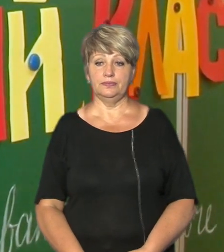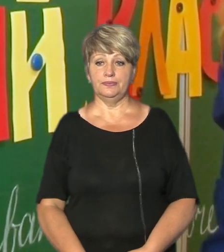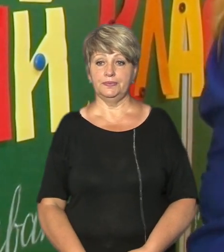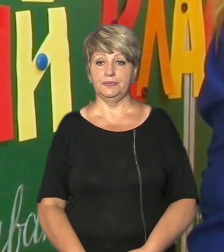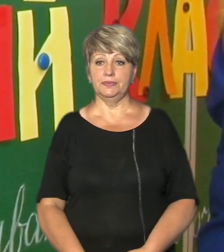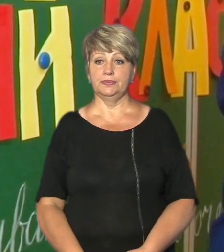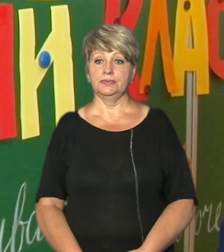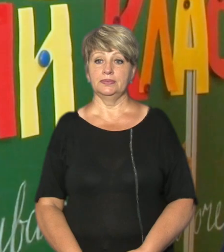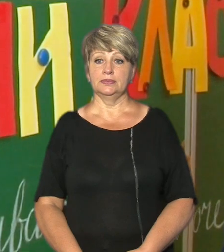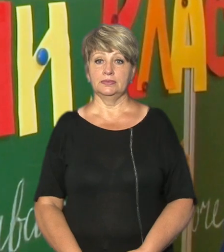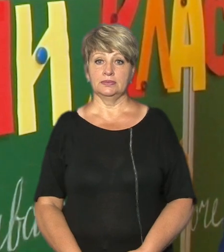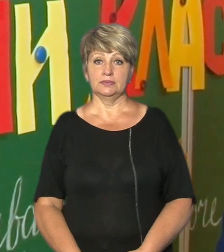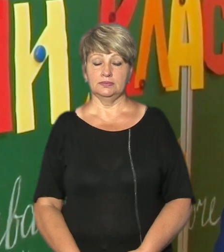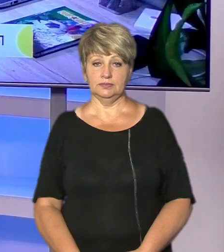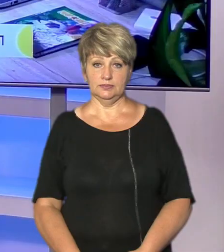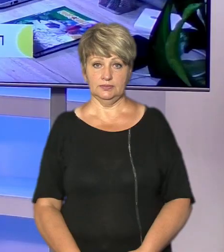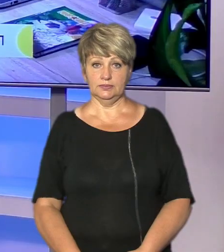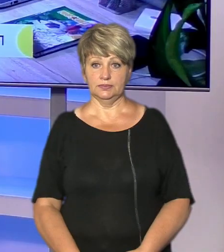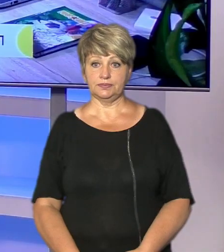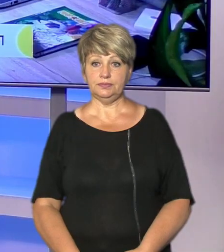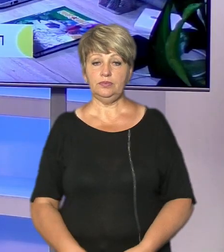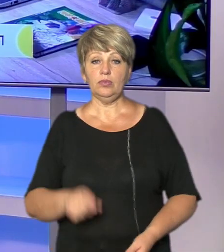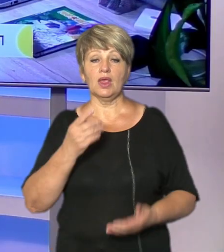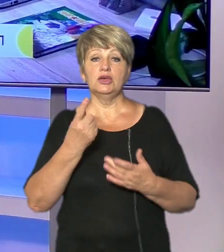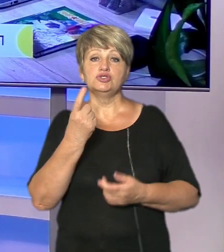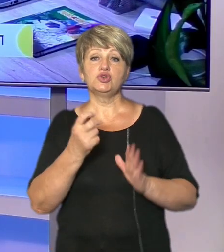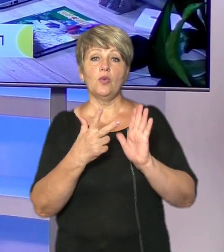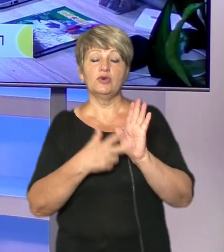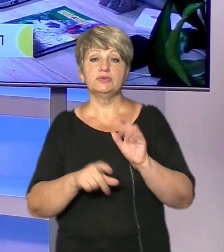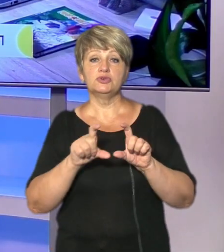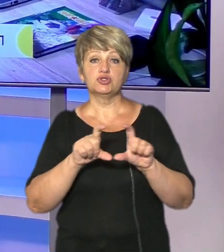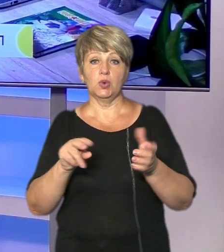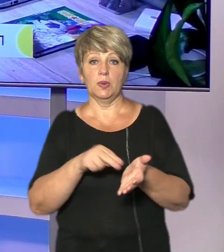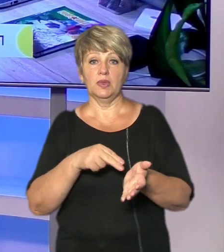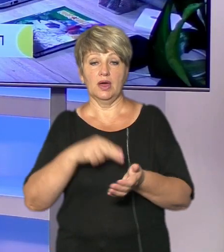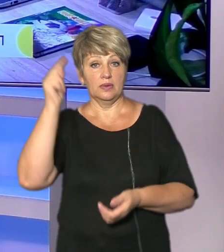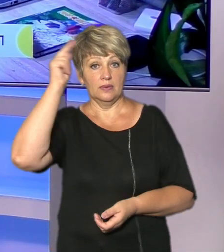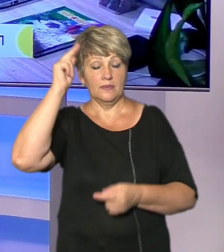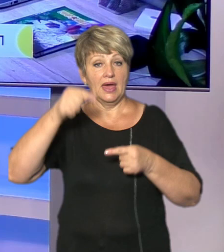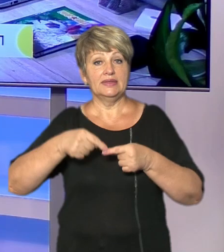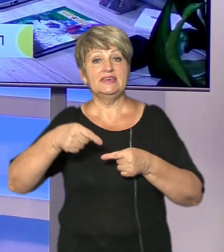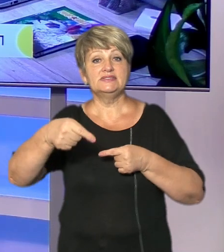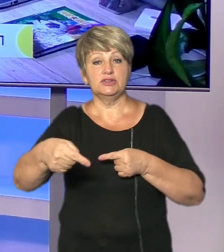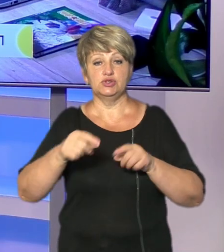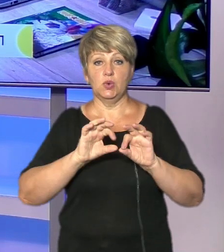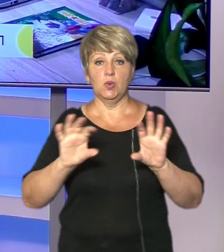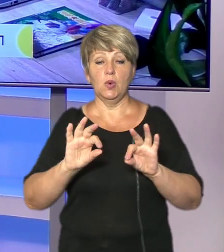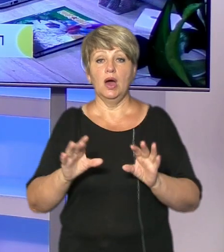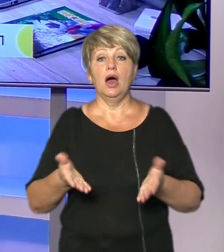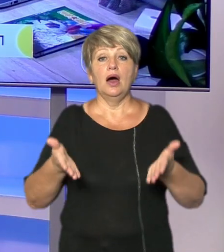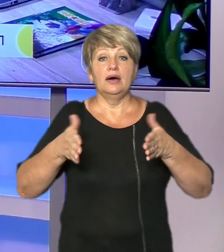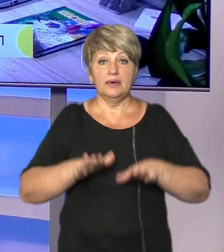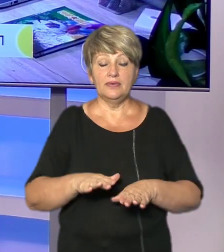новини на Суспільному Черкаси понад 180 шкіл на Черкащині навчатимуться дистанційно гараж та закладів у